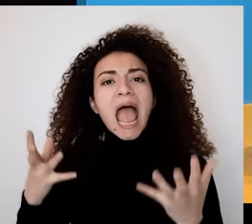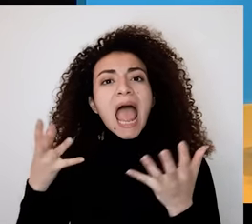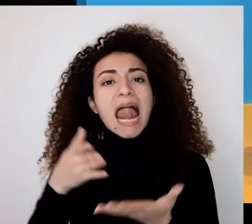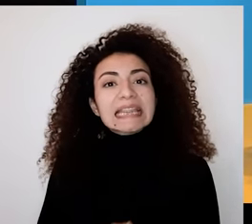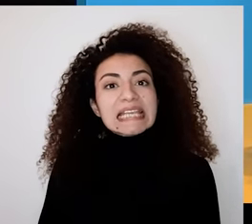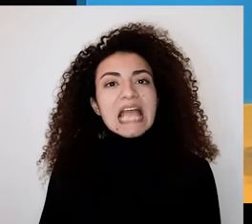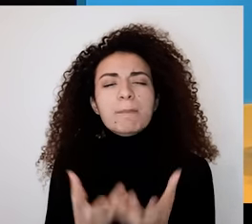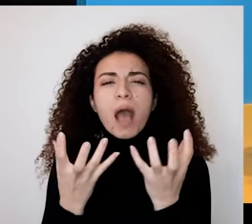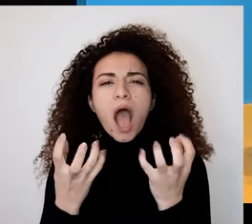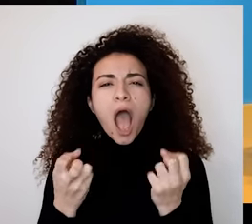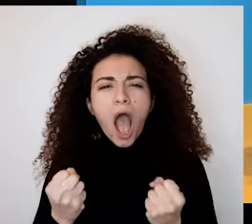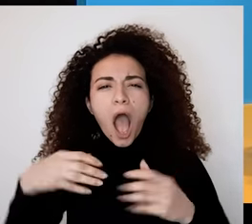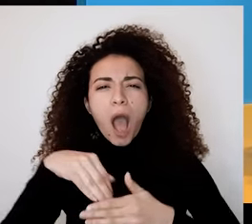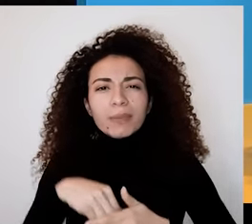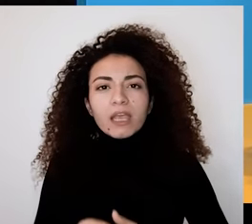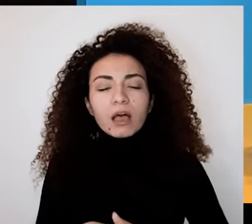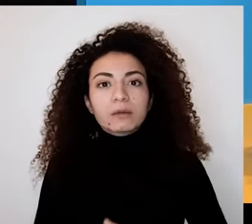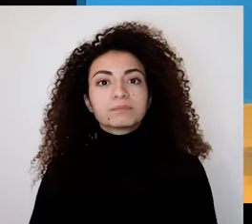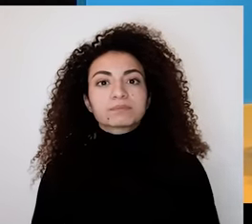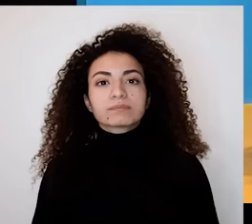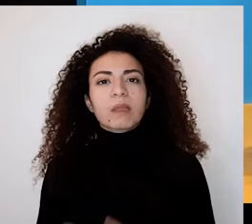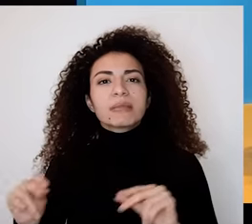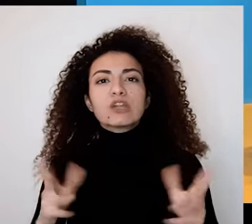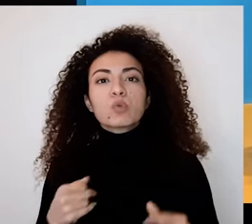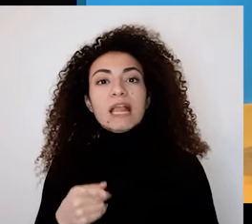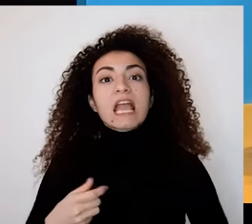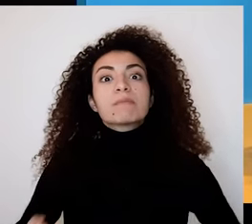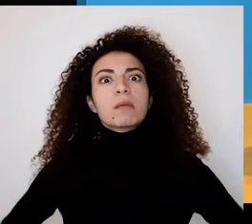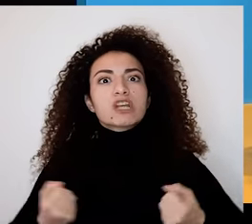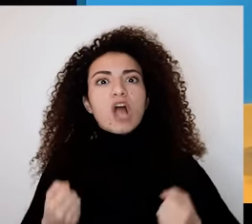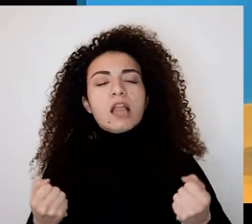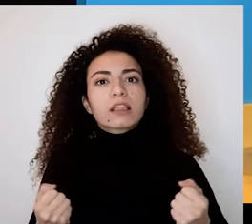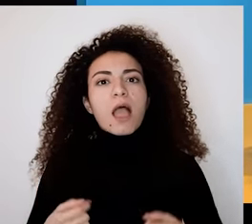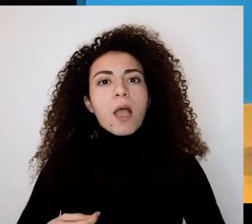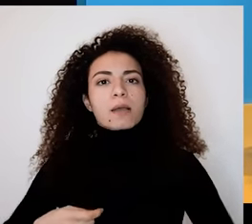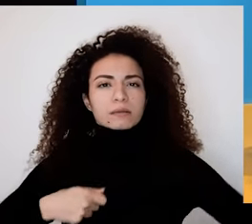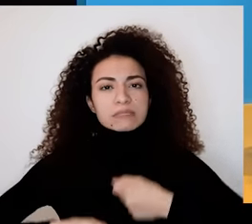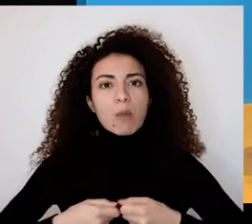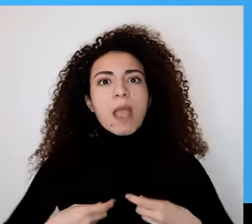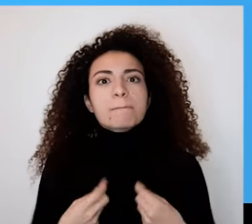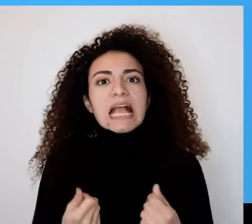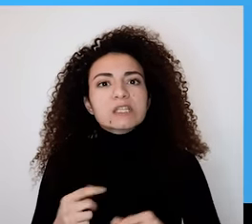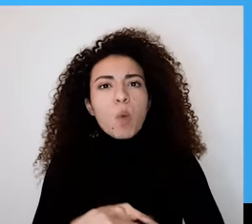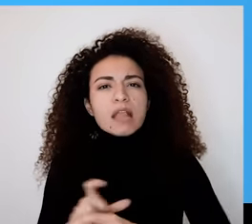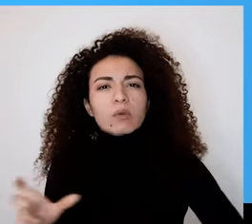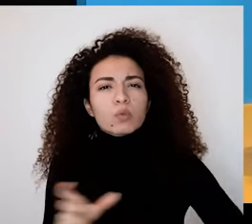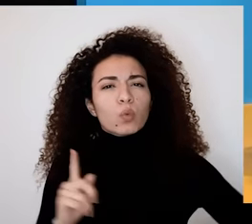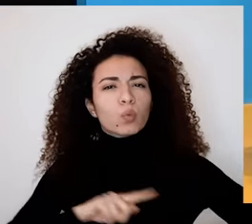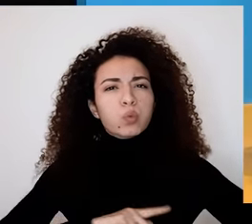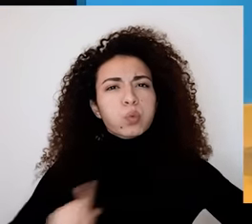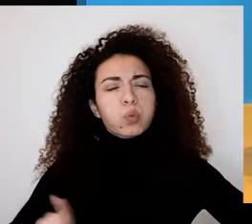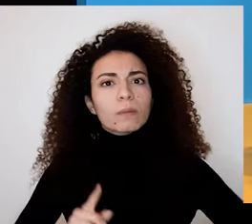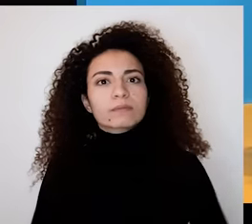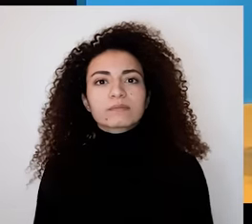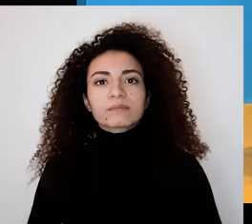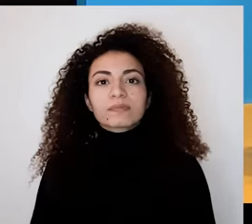العميق تتذكري آخر مرة إمتي فيها بنشاط مفضل وشعرت إنك خارج الزمن؟ شو كان هالنشاط؟